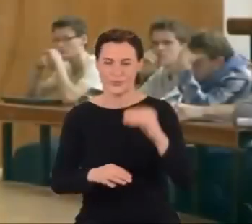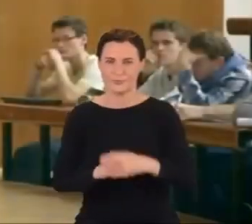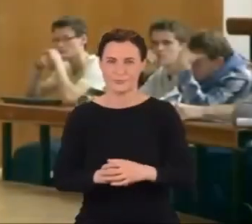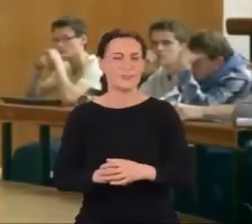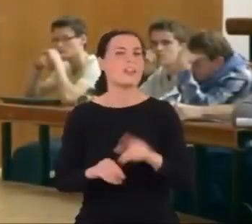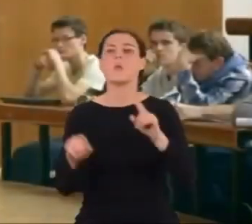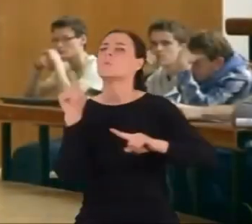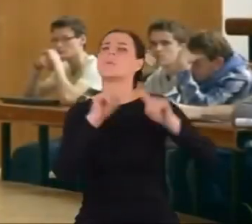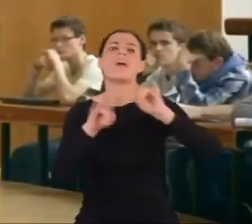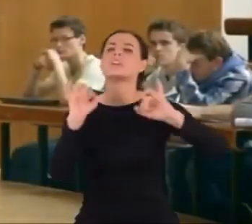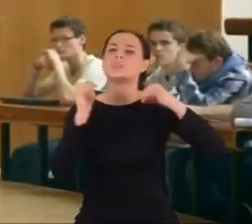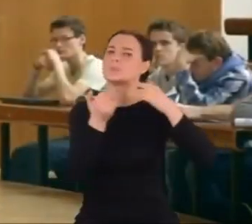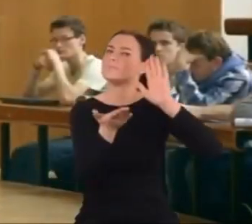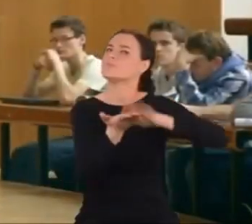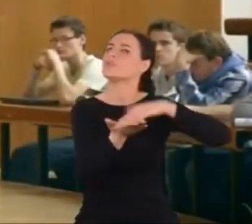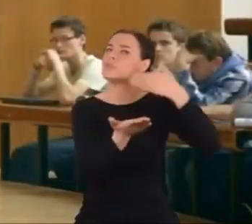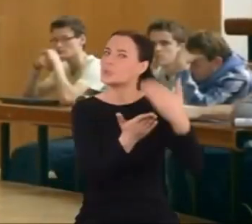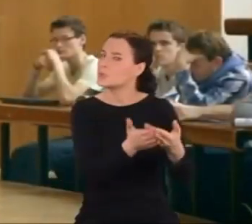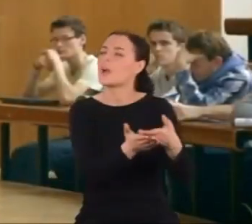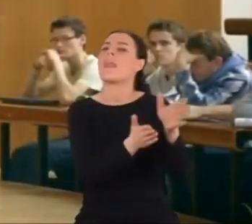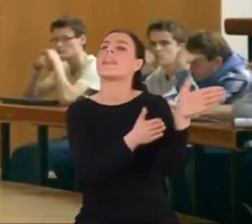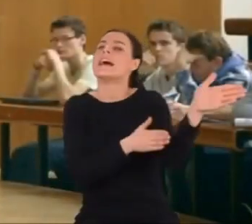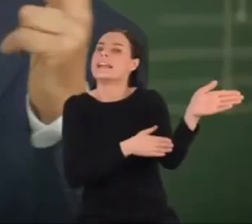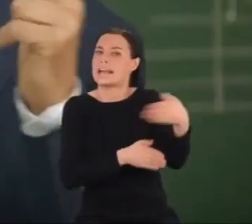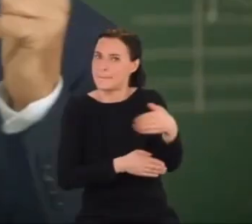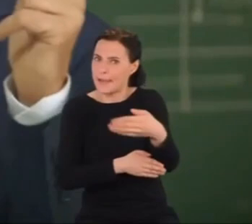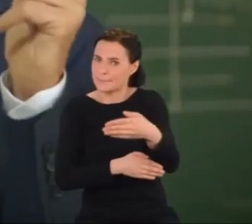Tłumaczył to, posługując się obrazem ryby.